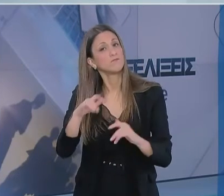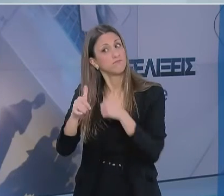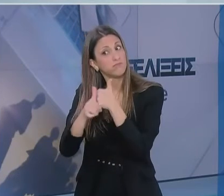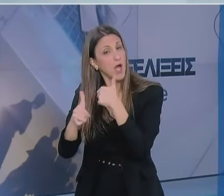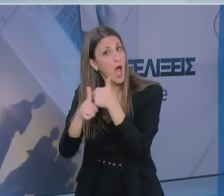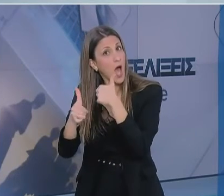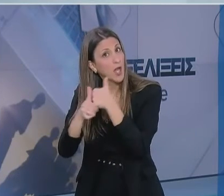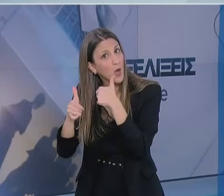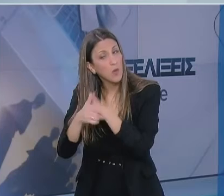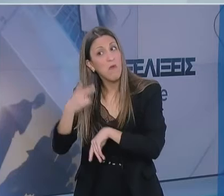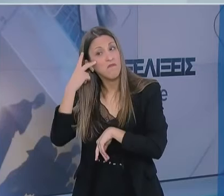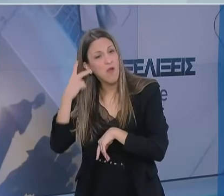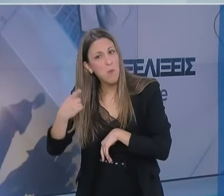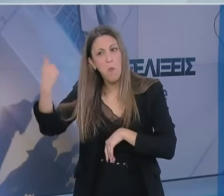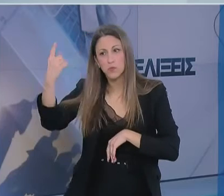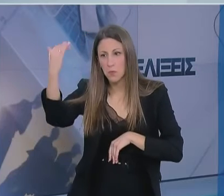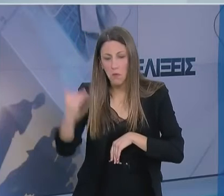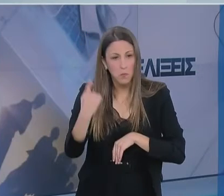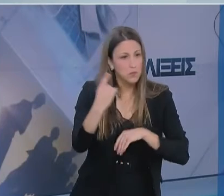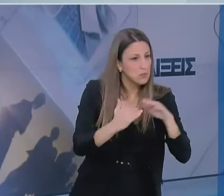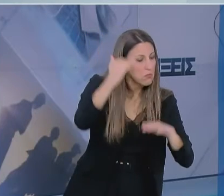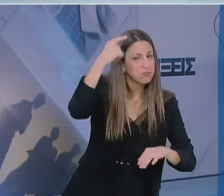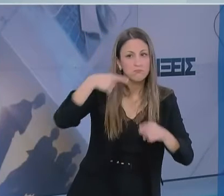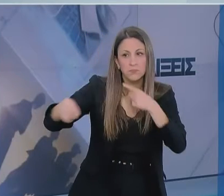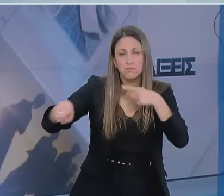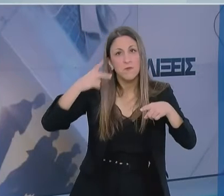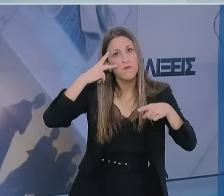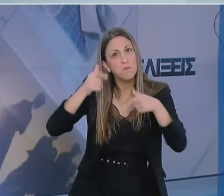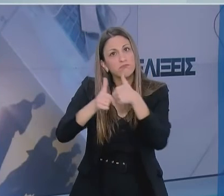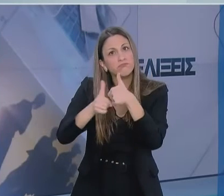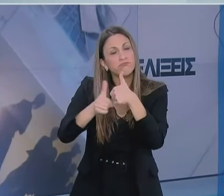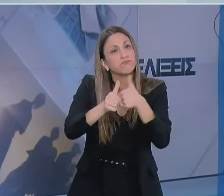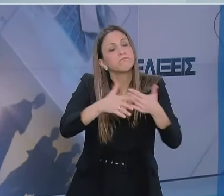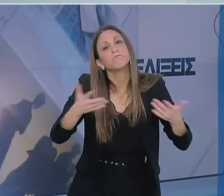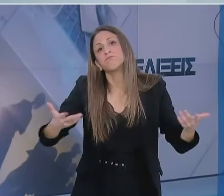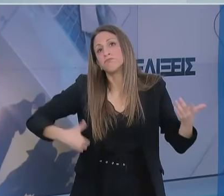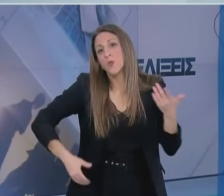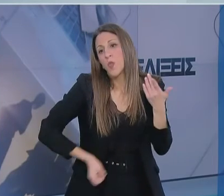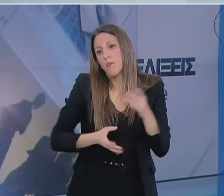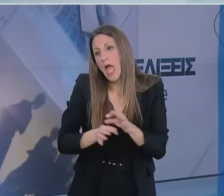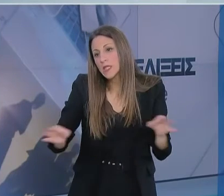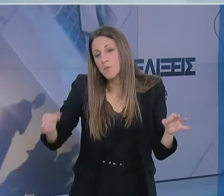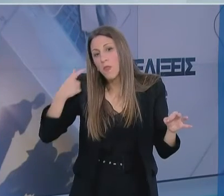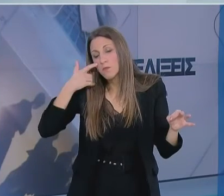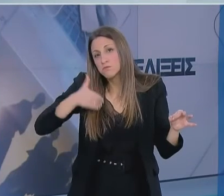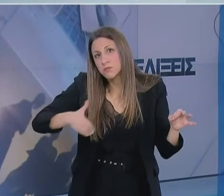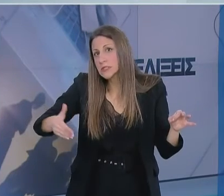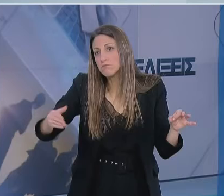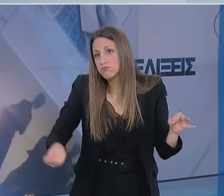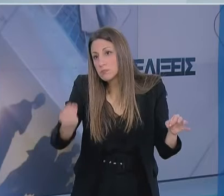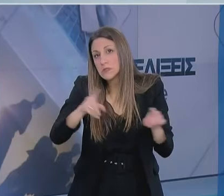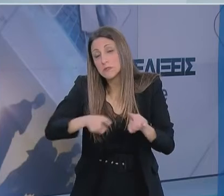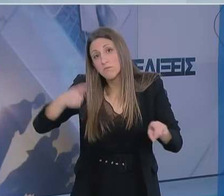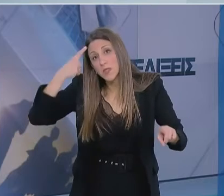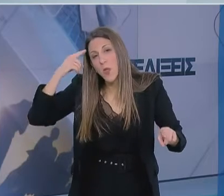Βλέπουμε και με απορία και με έκπληξη κάποια πράγματα που δεν τα περιμέναμε και πρέπει να είμαστε έτοιμοι για κάθε εντεχόμενο σε αυτή την επιδημία.